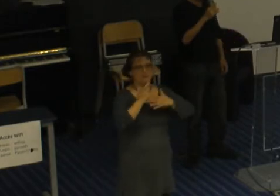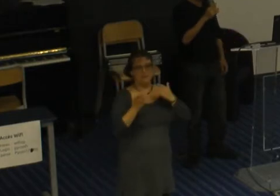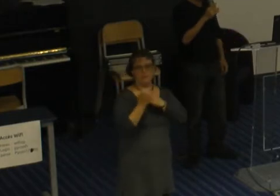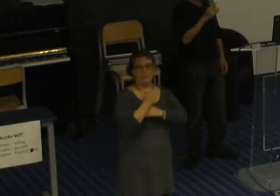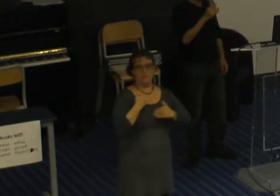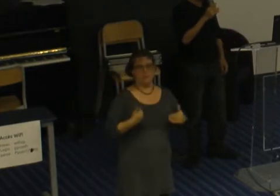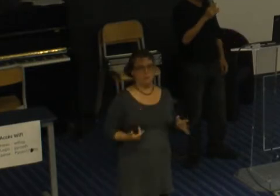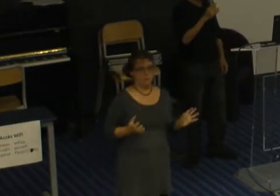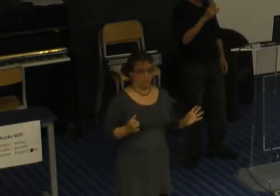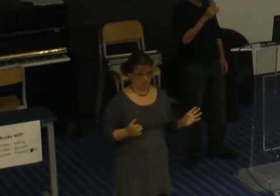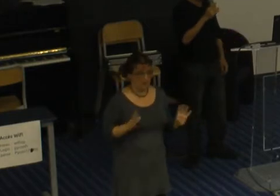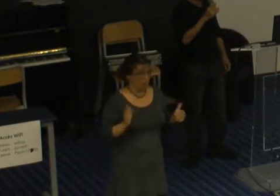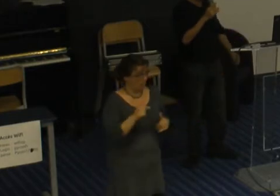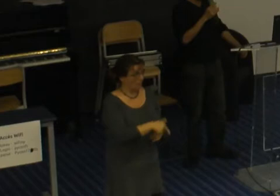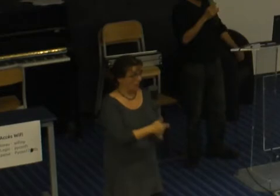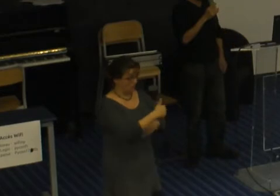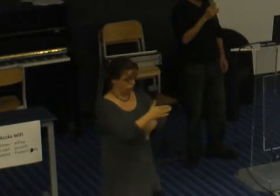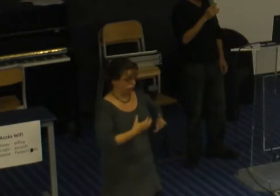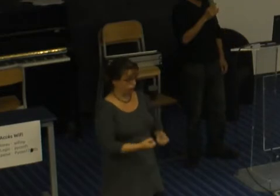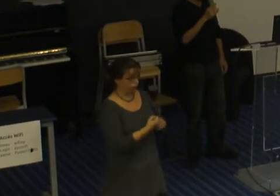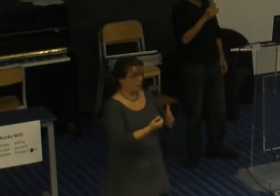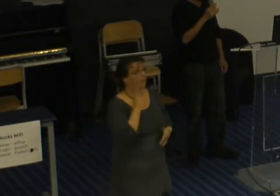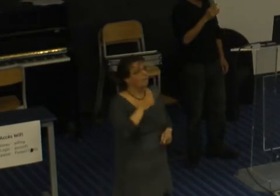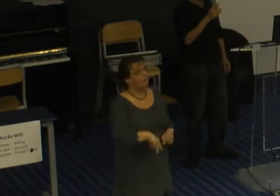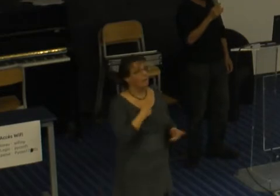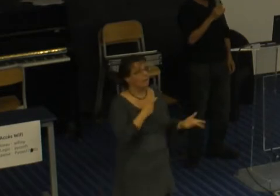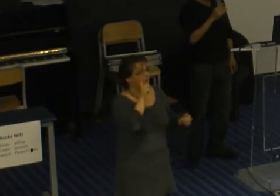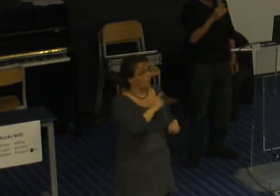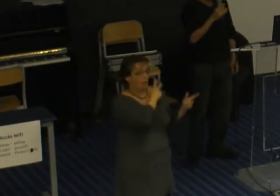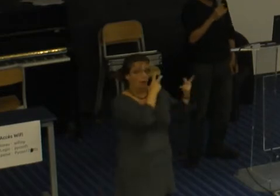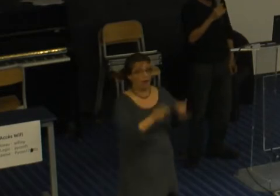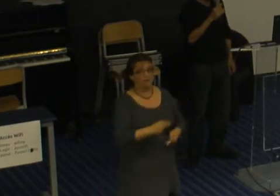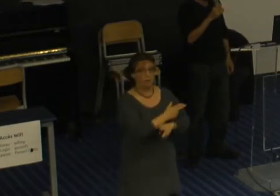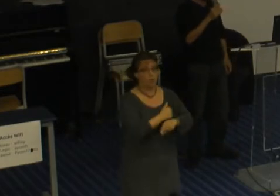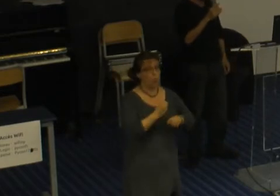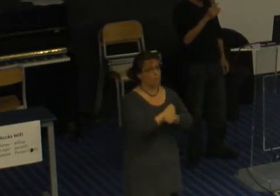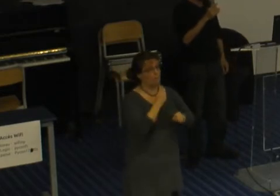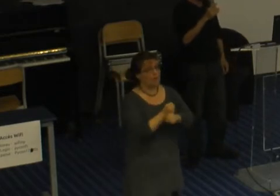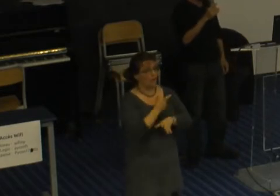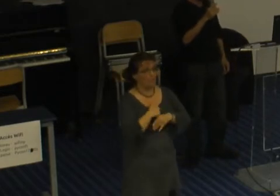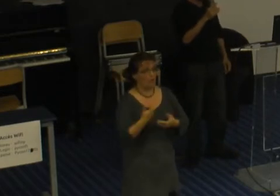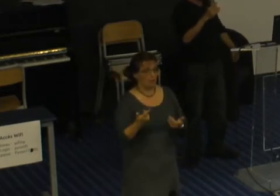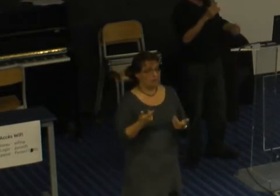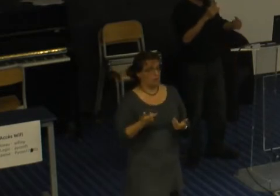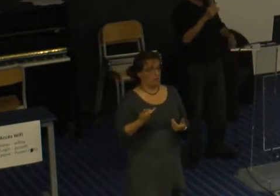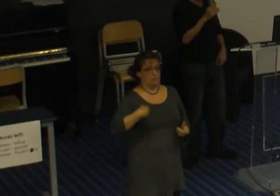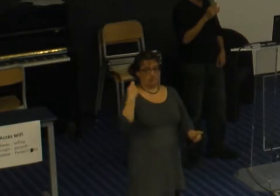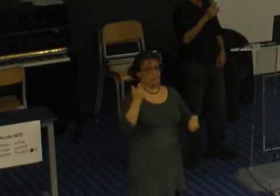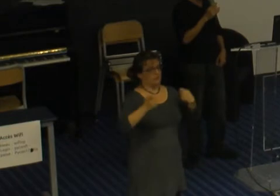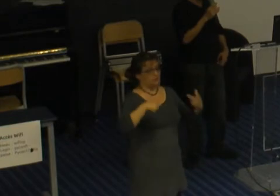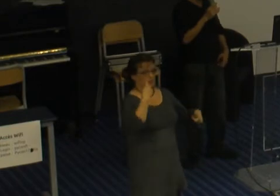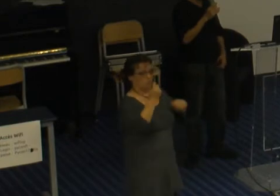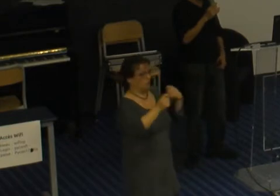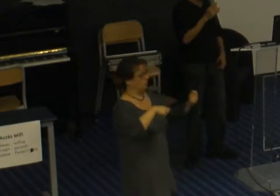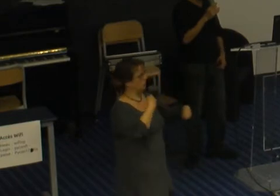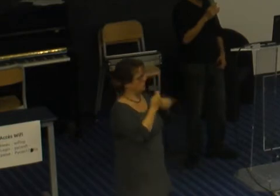voudra pas rester dans la tech parce qu'elle en a marre de se faire draguer par des lourds au bureau, quoi. Et vous imaginez, moi, je m'imagine, quand je me prends des